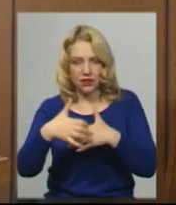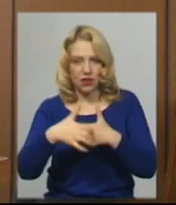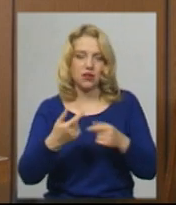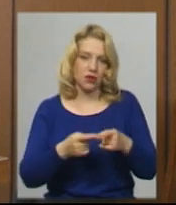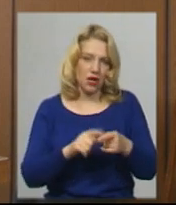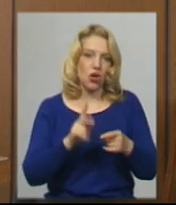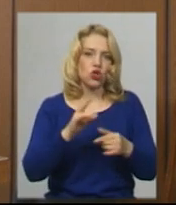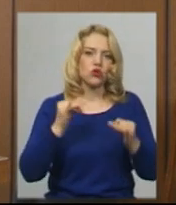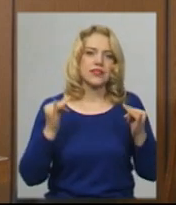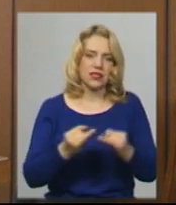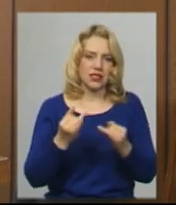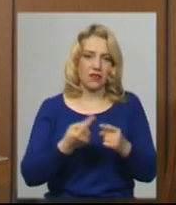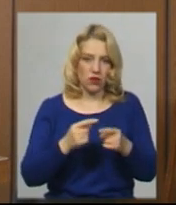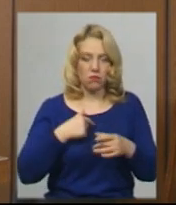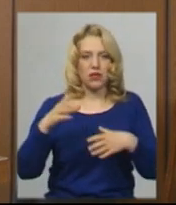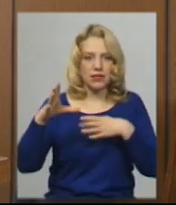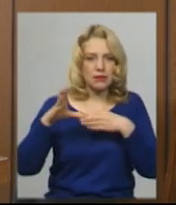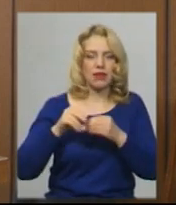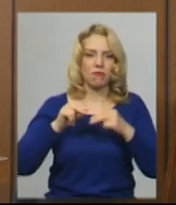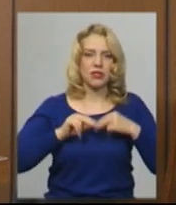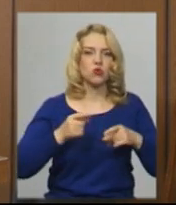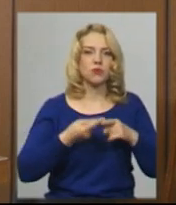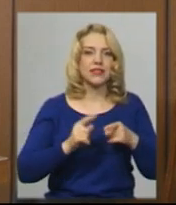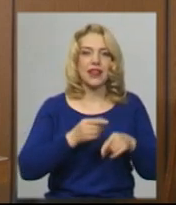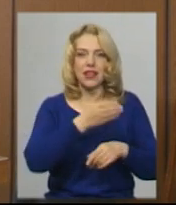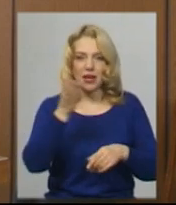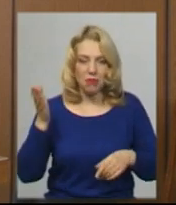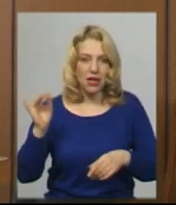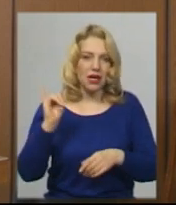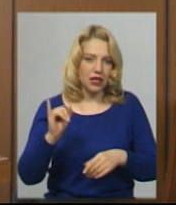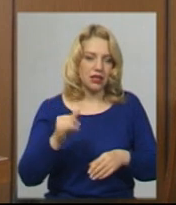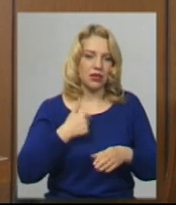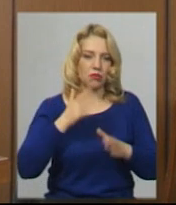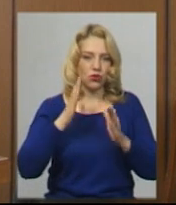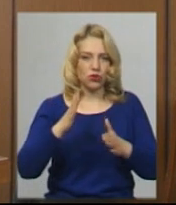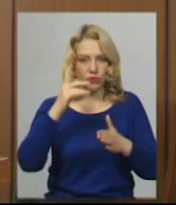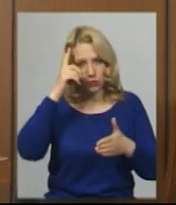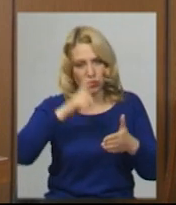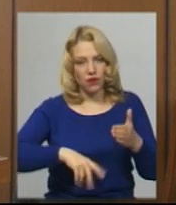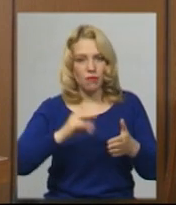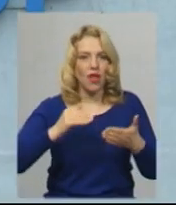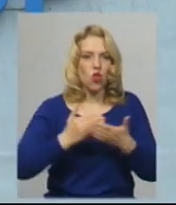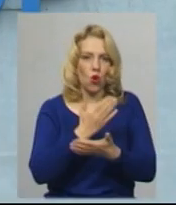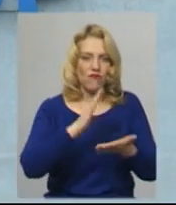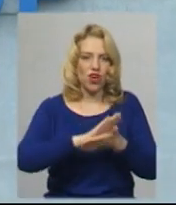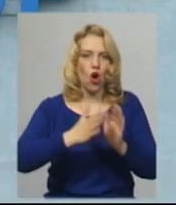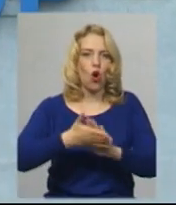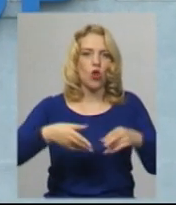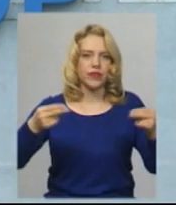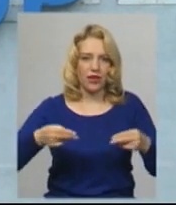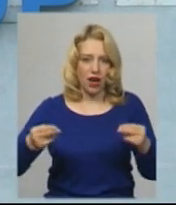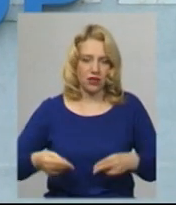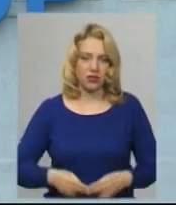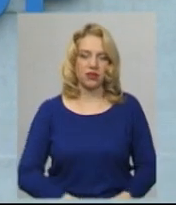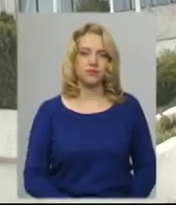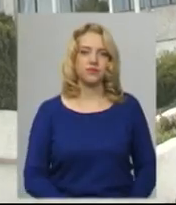працюємо з ними. Сподіваюся, що невздовзі це буде реалізовано у підписаній зовнішньої економічній контракти. Леся Боровець,